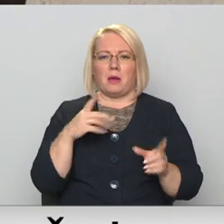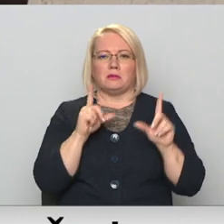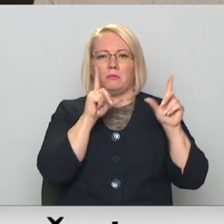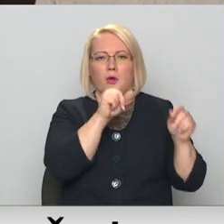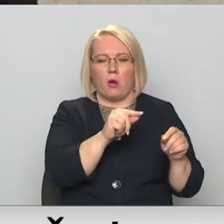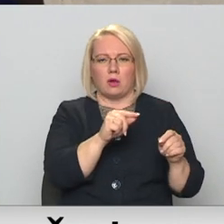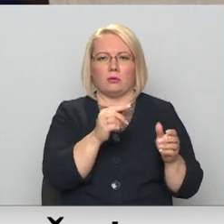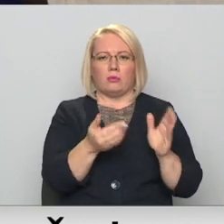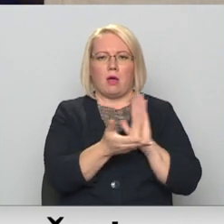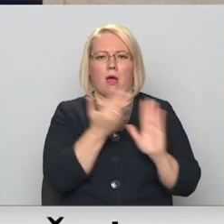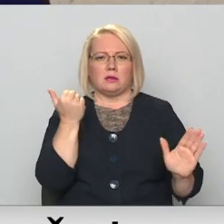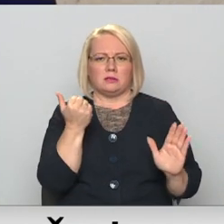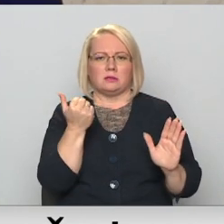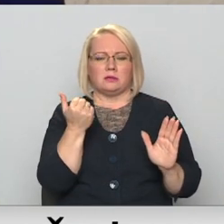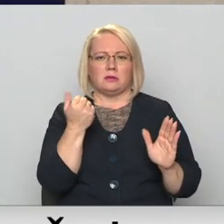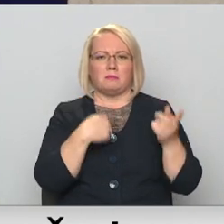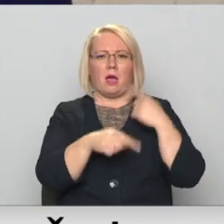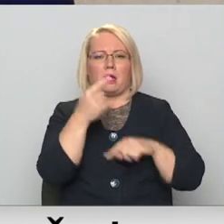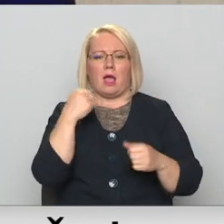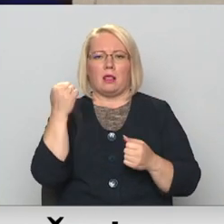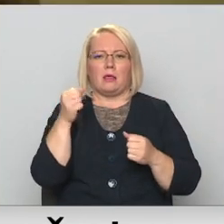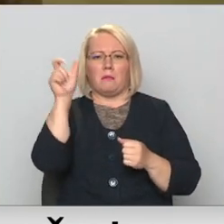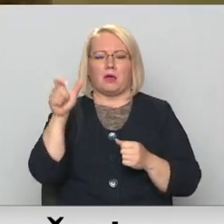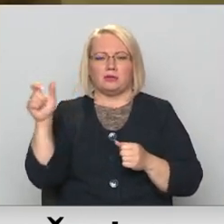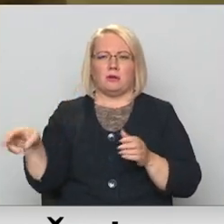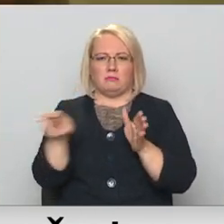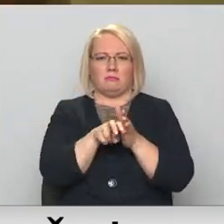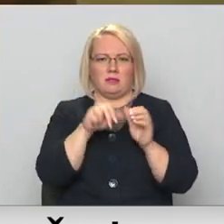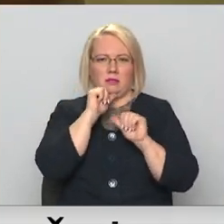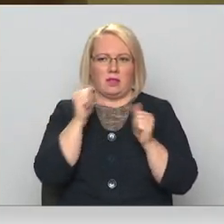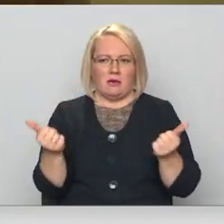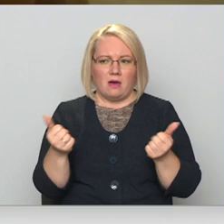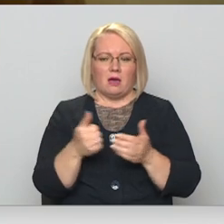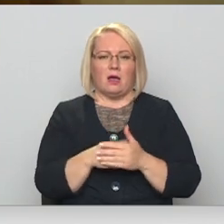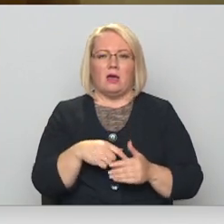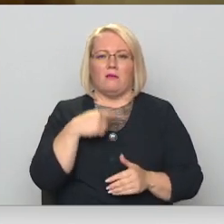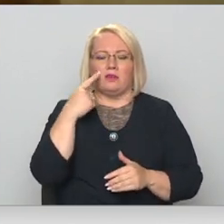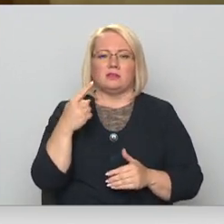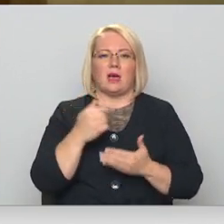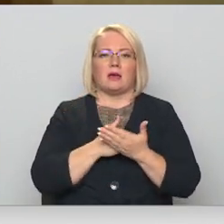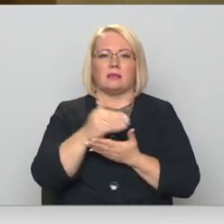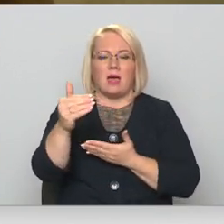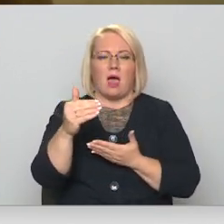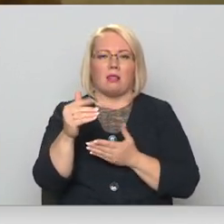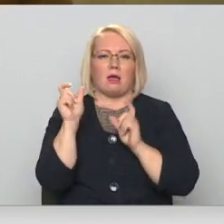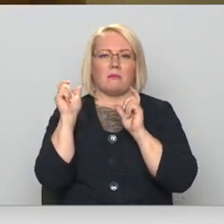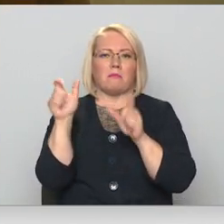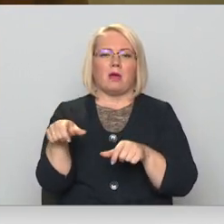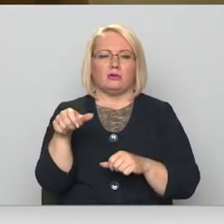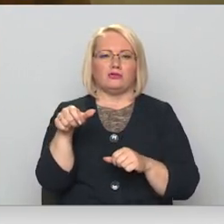atceļā pasažieris uzņemt nedrīkst. Reisiņš ir slēgts. Tālāk jau tā ir pārvadātāja atbildība, pa kuru ceļu viņš